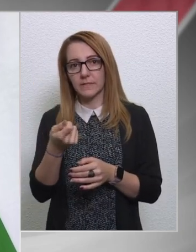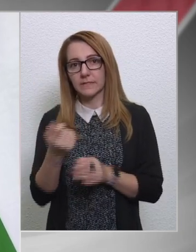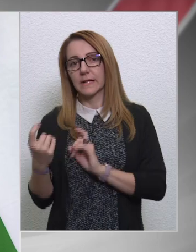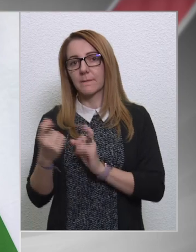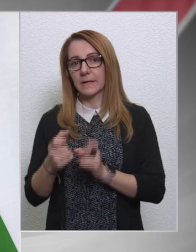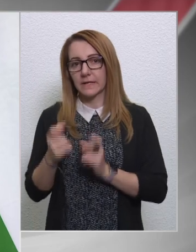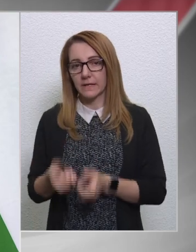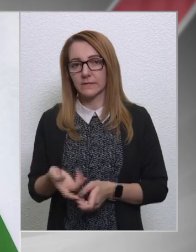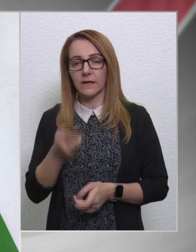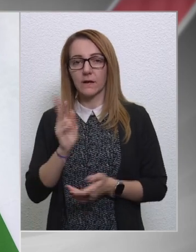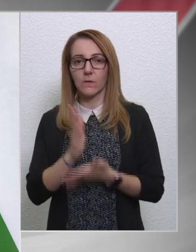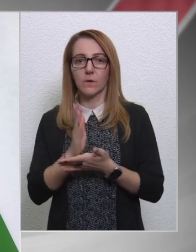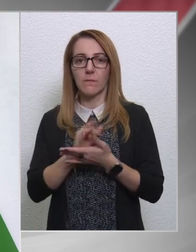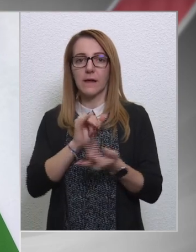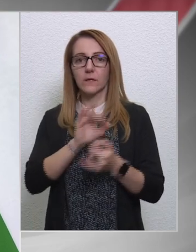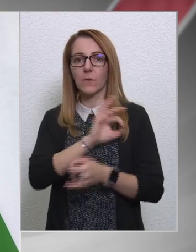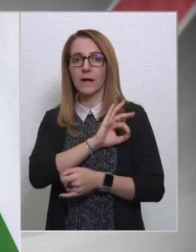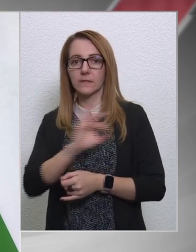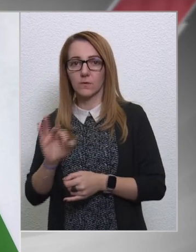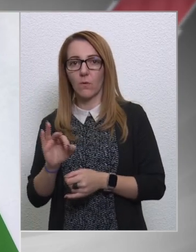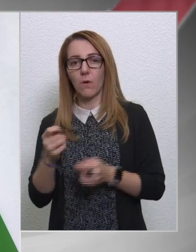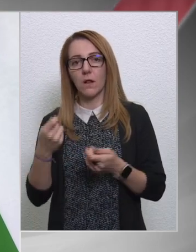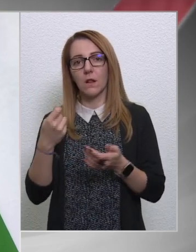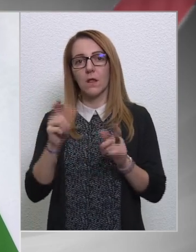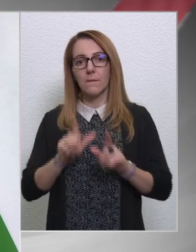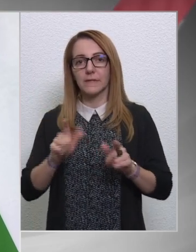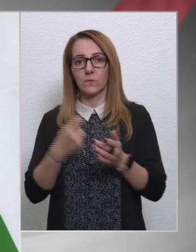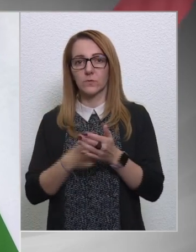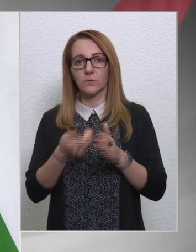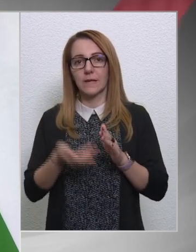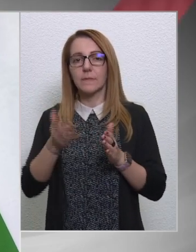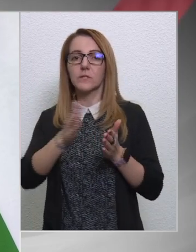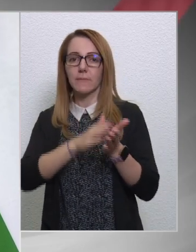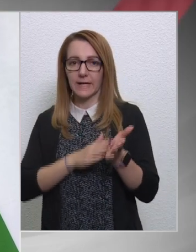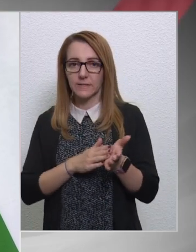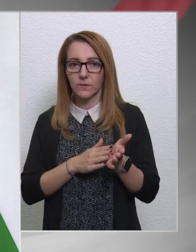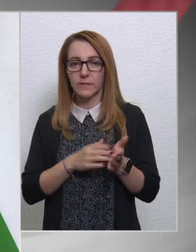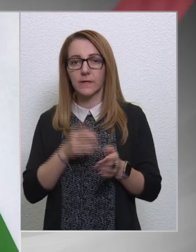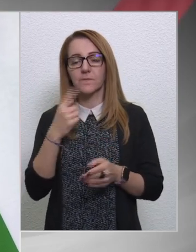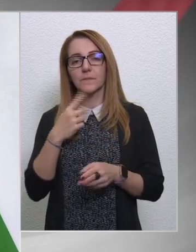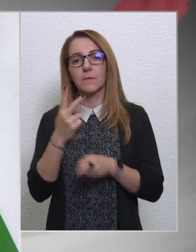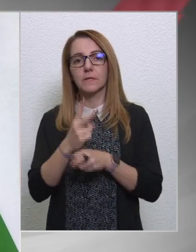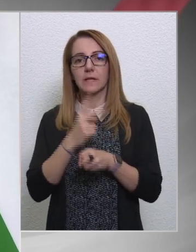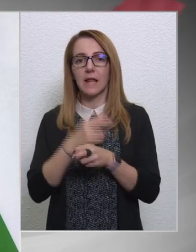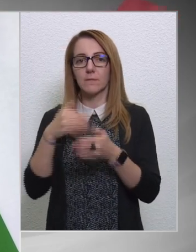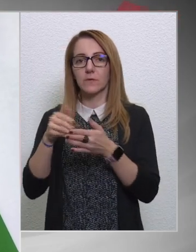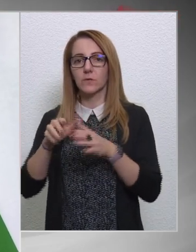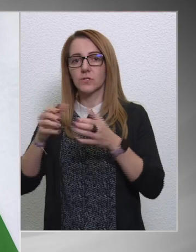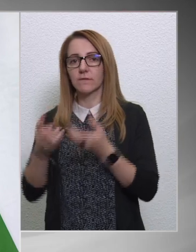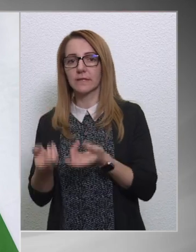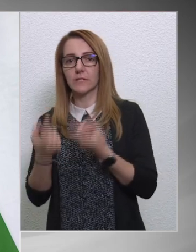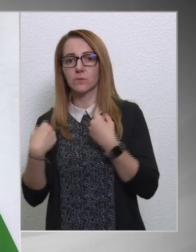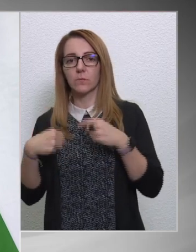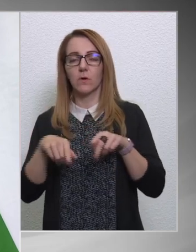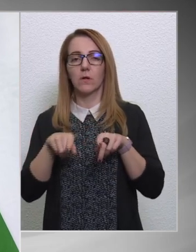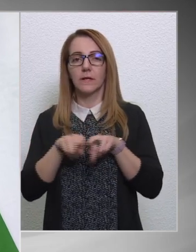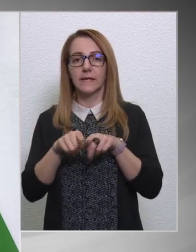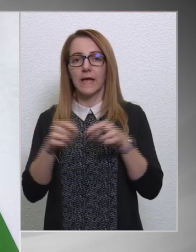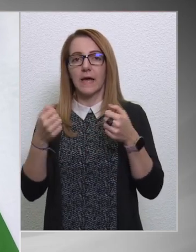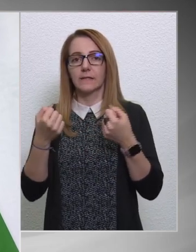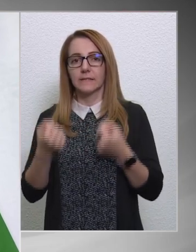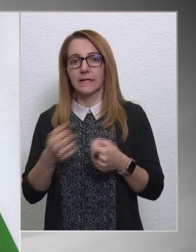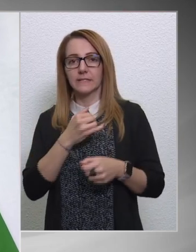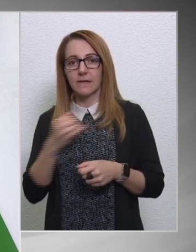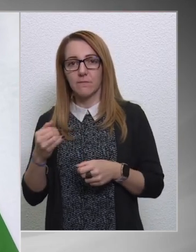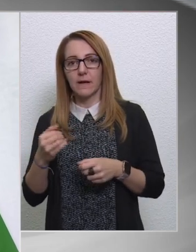megérkezzenek, akkor már januártól a pedagús béremelés megkezdődik. Amit az állami költségvetésből egy ilyen nehéz évben garantálni tudunk, az